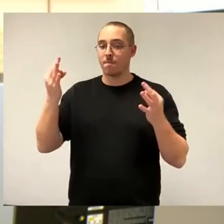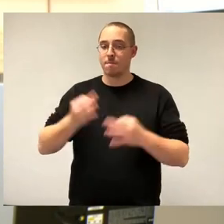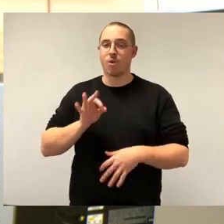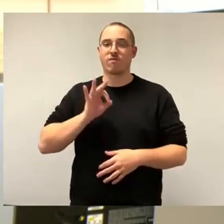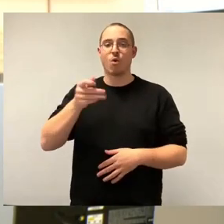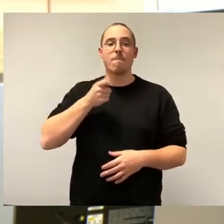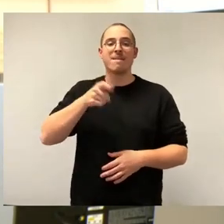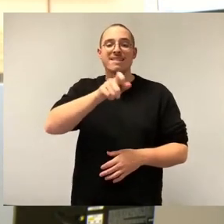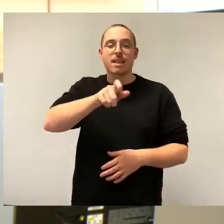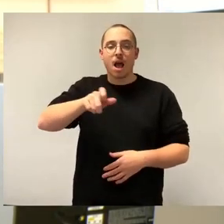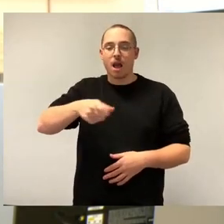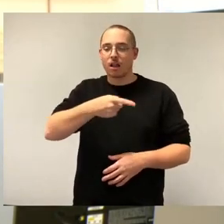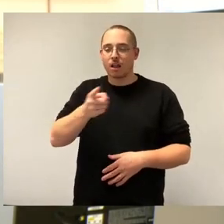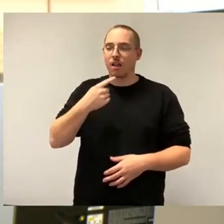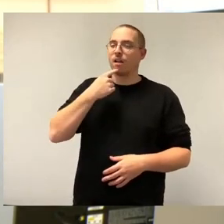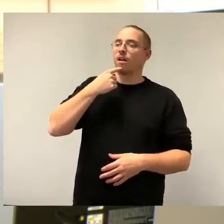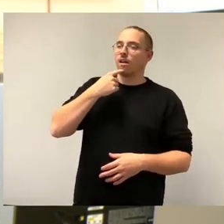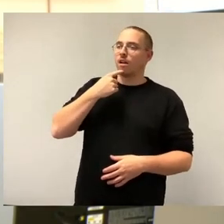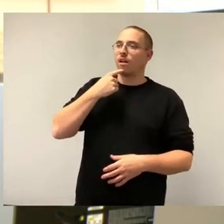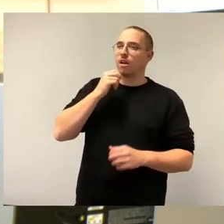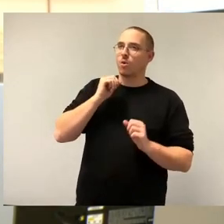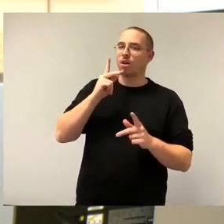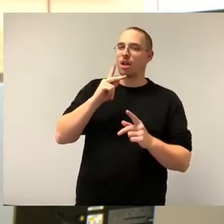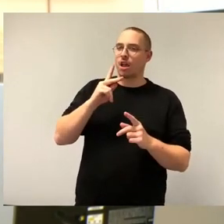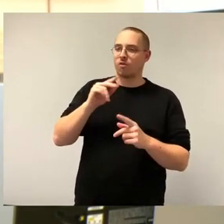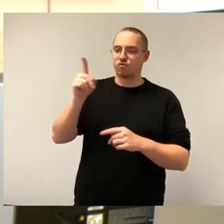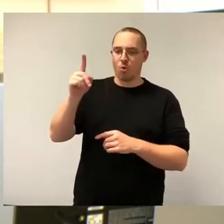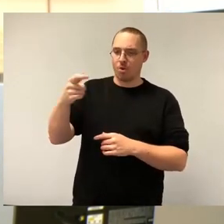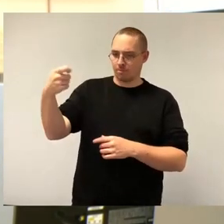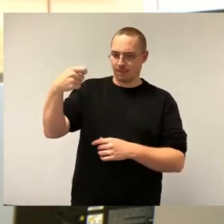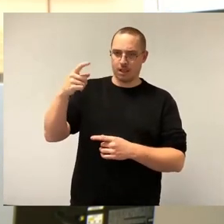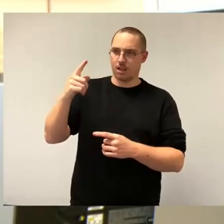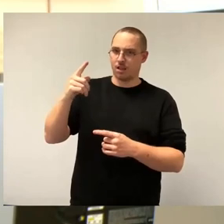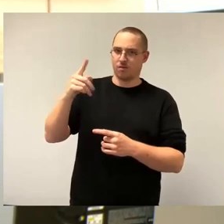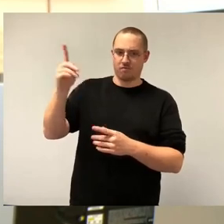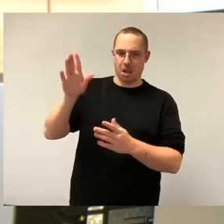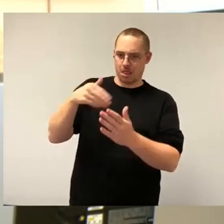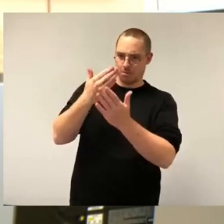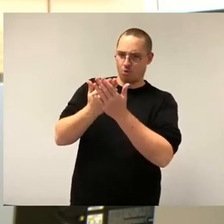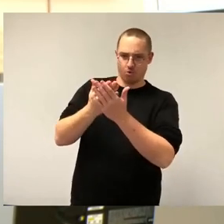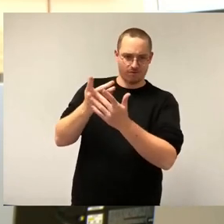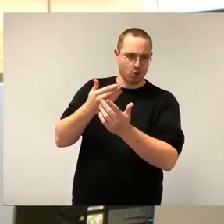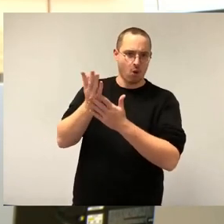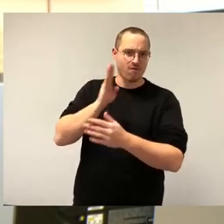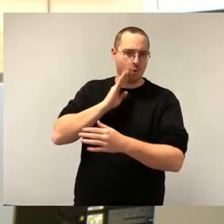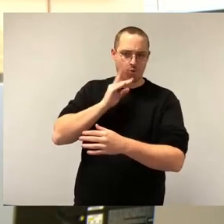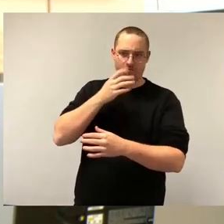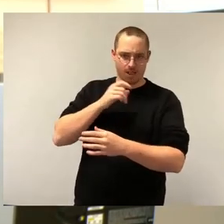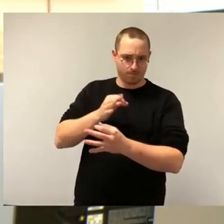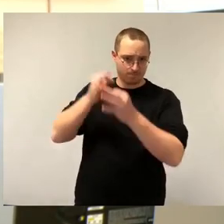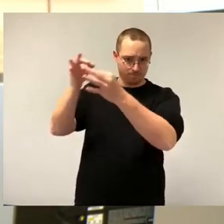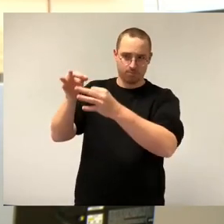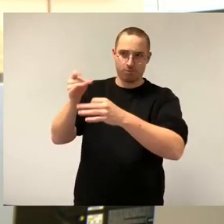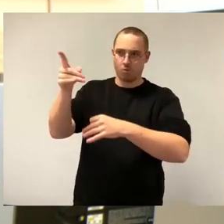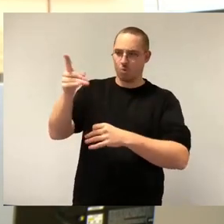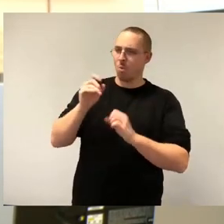nämlich einschätzen können, erstens, ob die angemotete Miete in Ordnung ist von einer neuen Wohnung oder ob auch eine Erhöhung